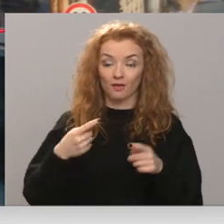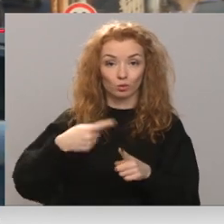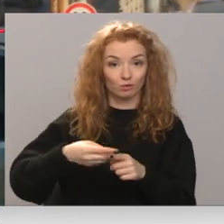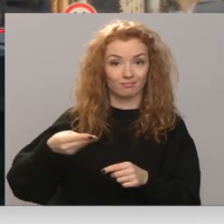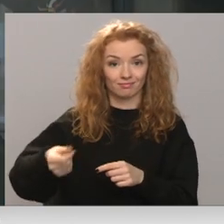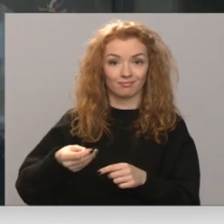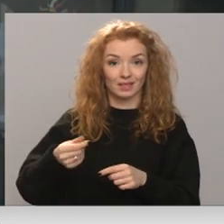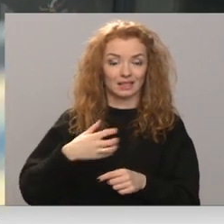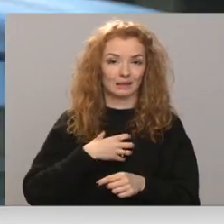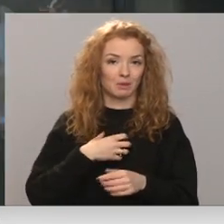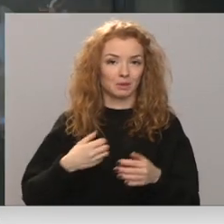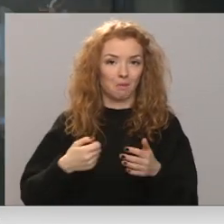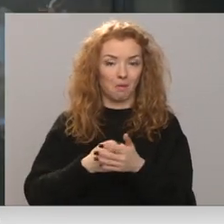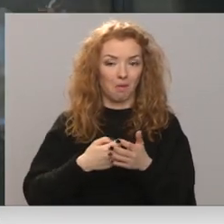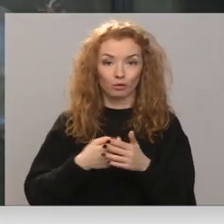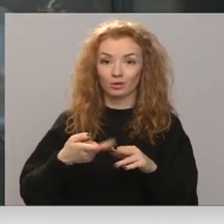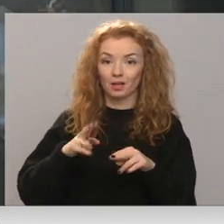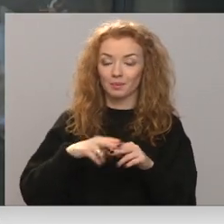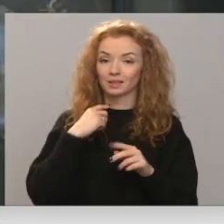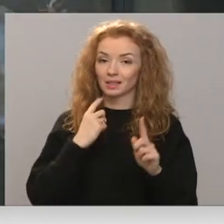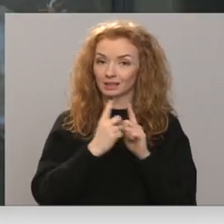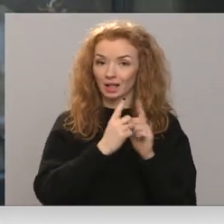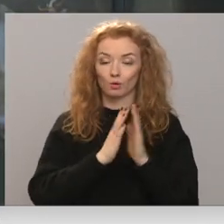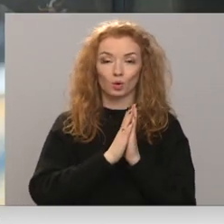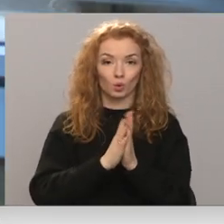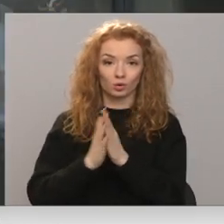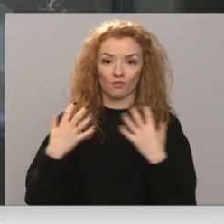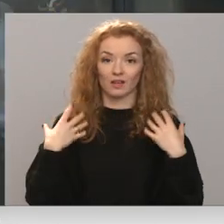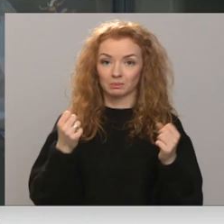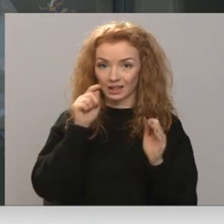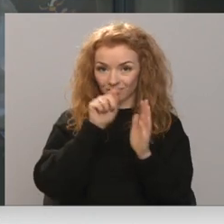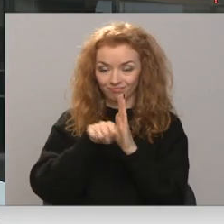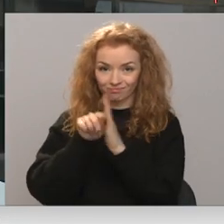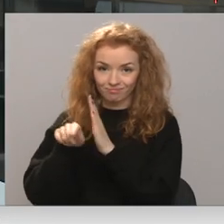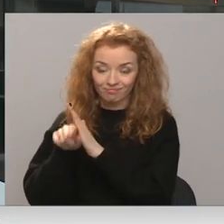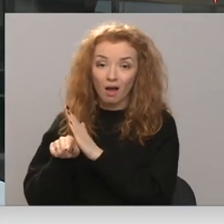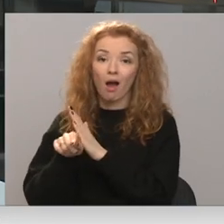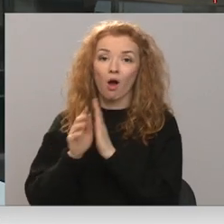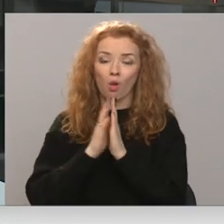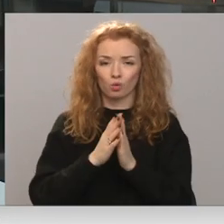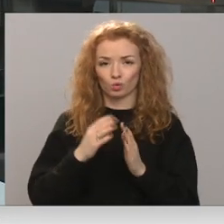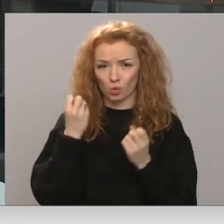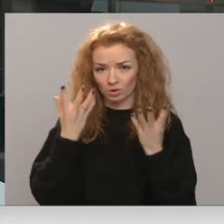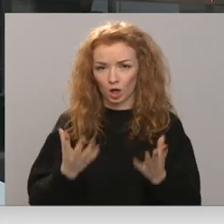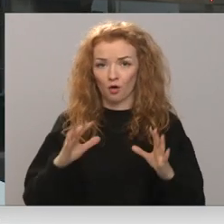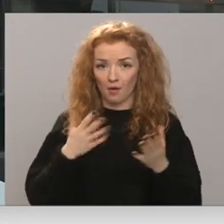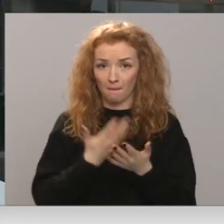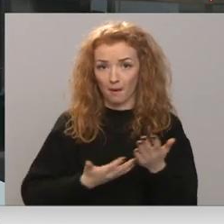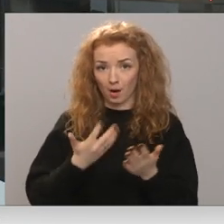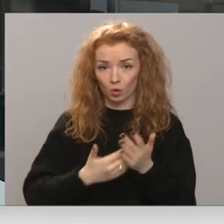slimības pabalstu. Tādēļ Rīgas satiksme lūgusi Veselības inspekciju izvērtēt, cik pamatotas ir 33